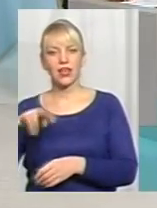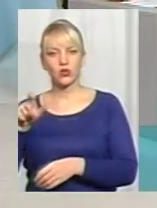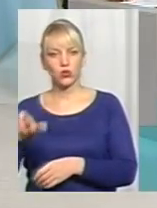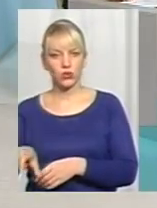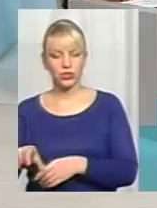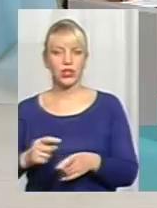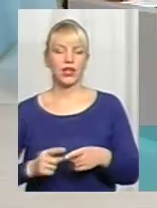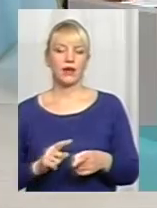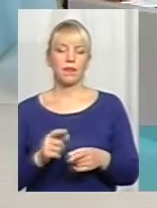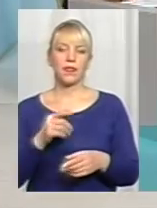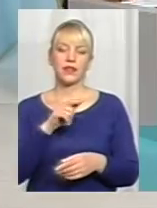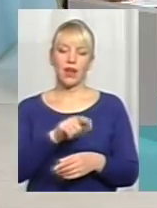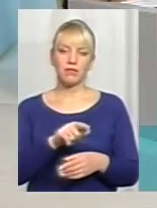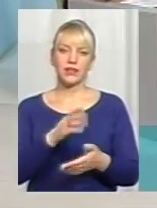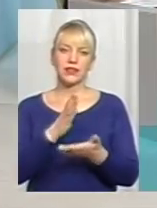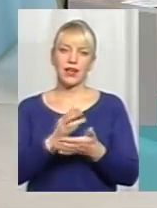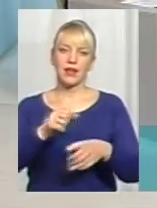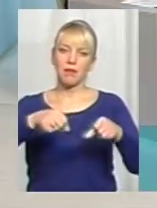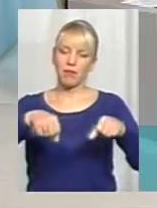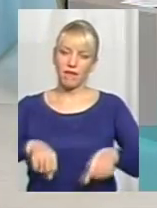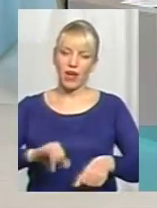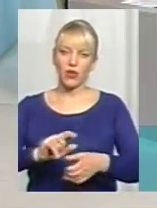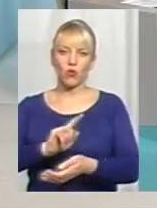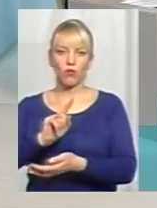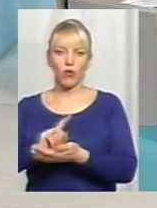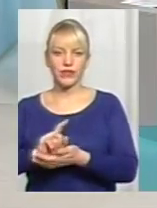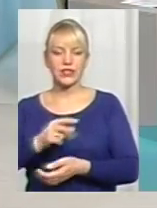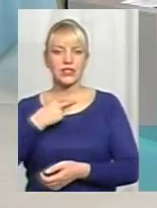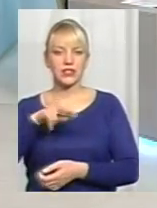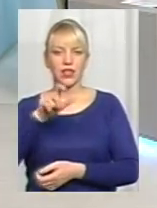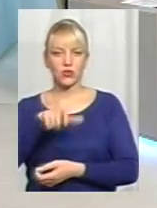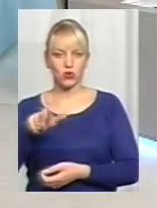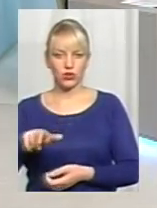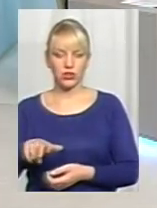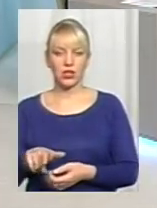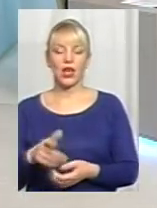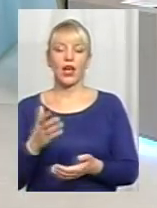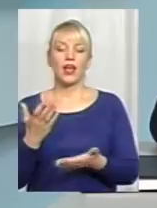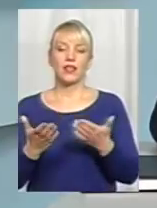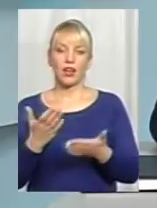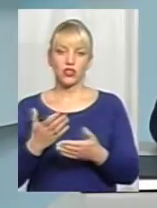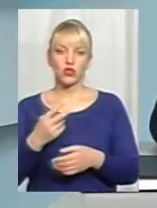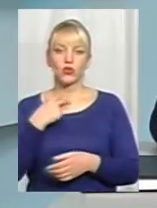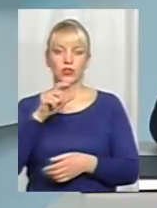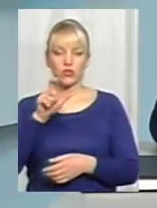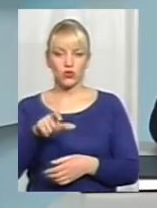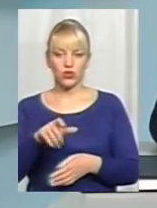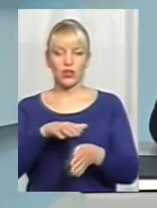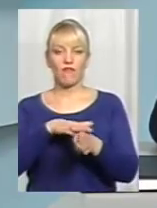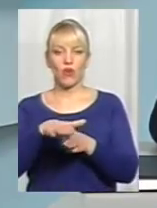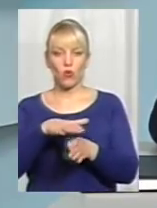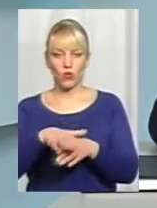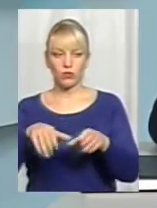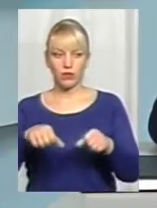яка зазначає як і права засуджені, так і обов'язки. Якщо засуджений якийсь має право, не виконує, і воно не виконується